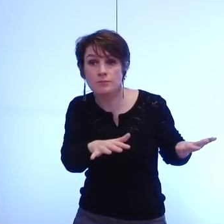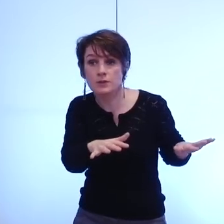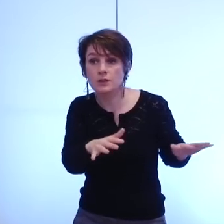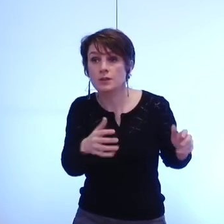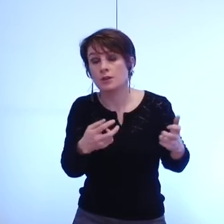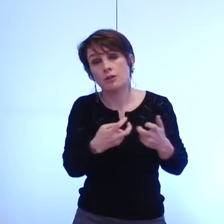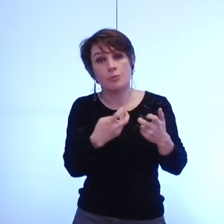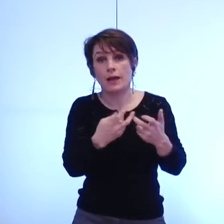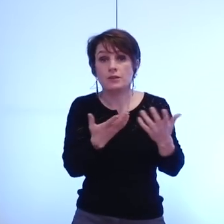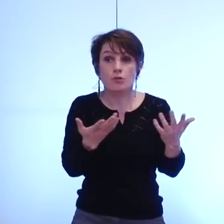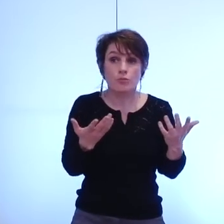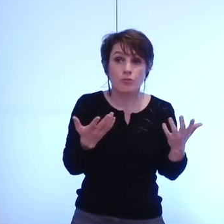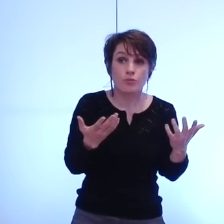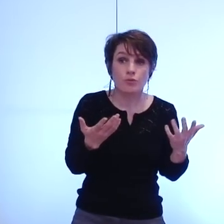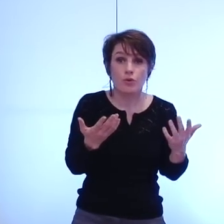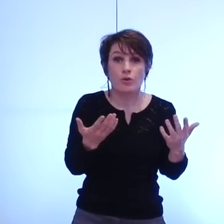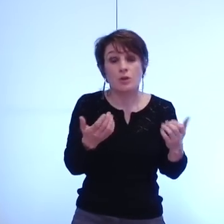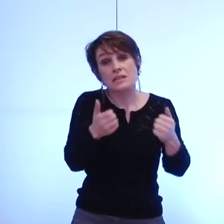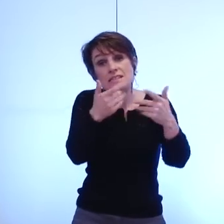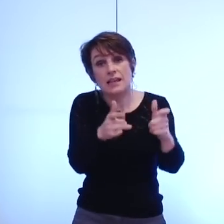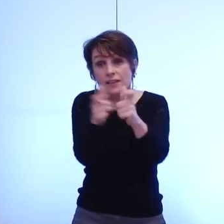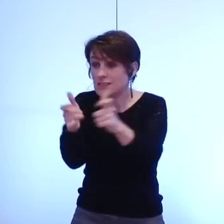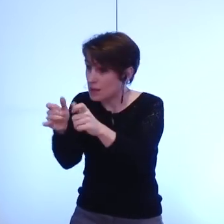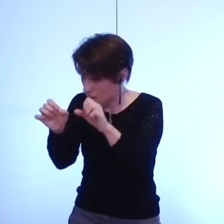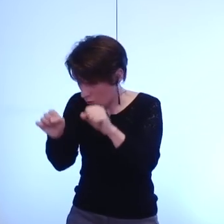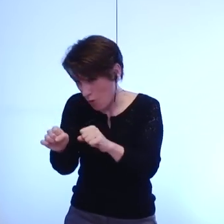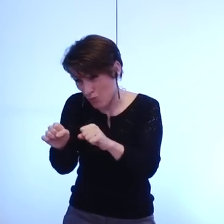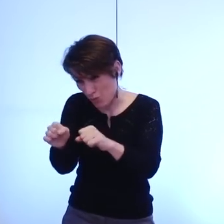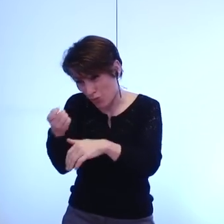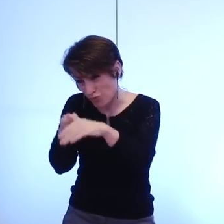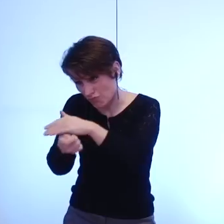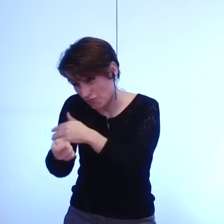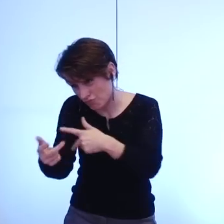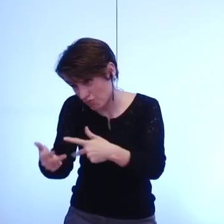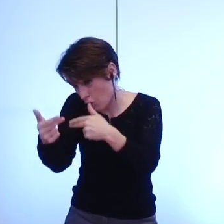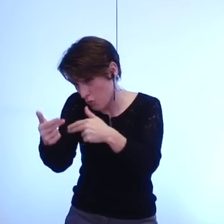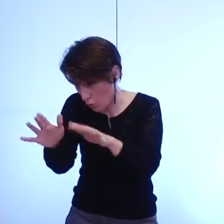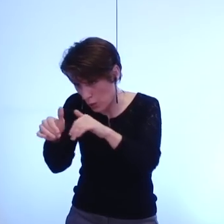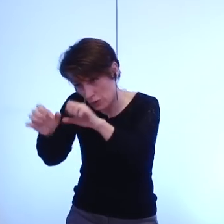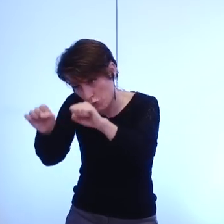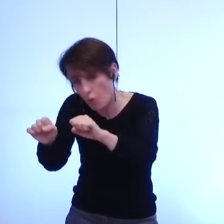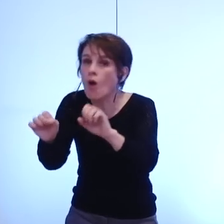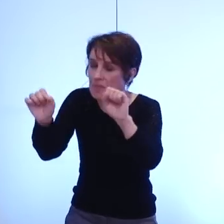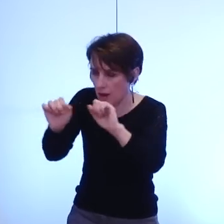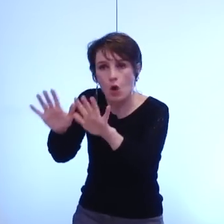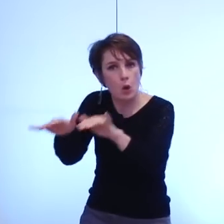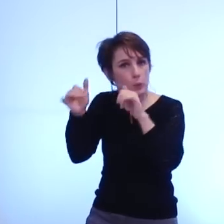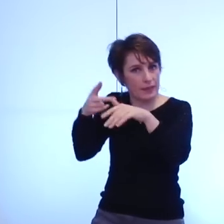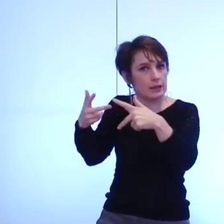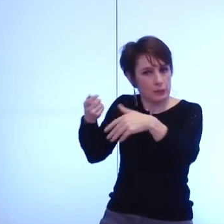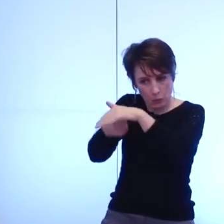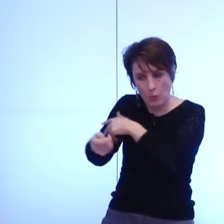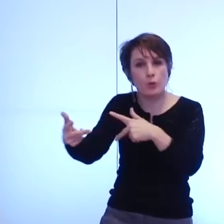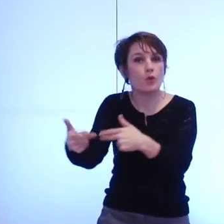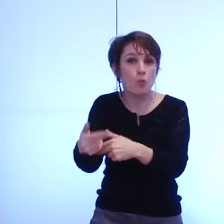qui pouvait faire sans nous nous lui avons demandé de faire sans nous en matière de culture comme en matière de recherche d